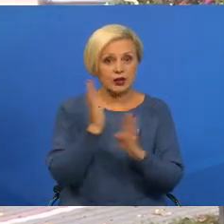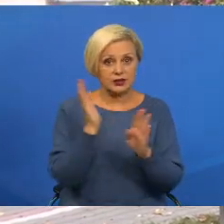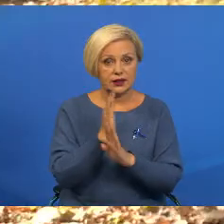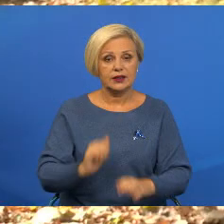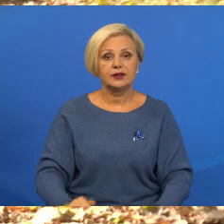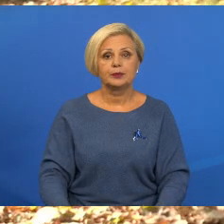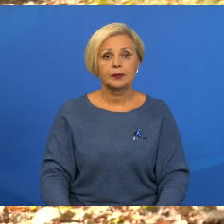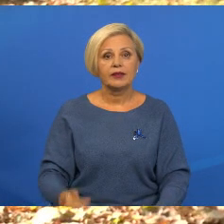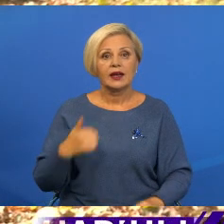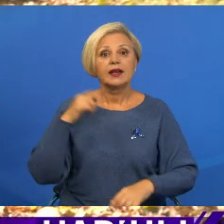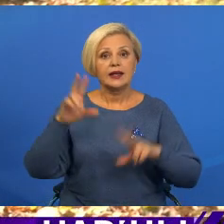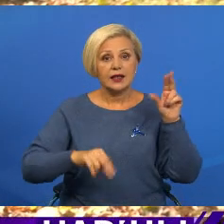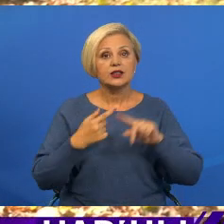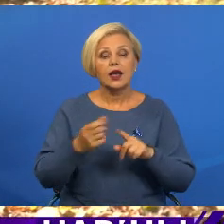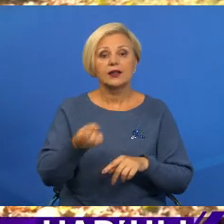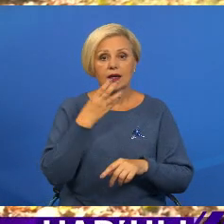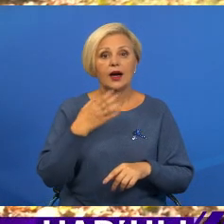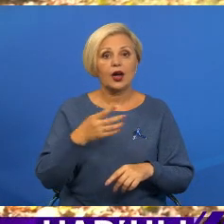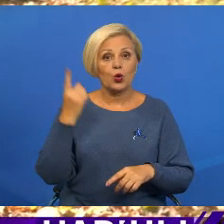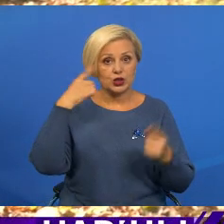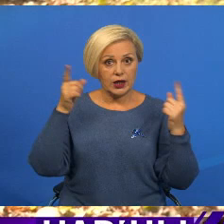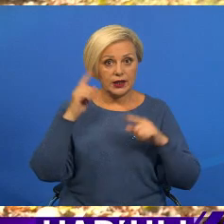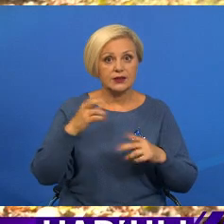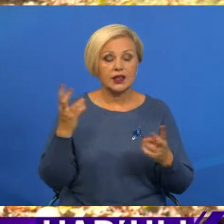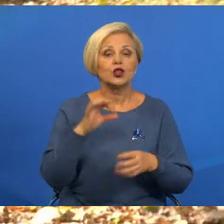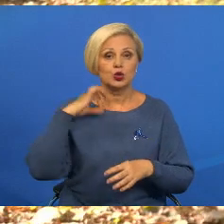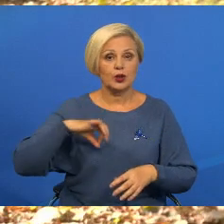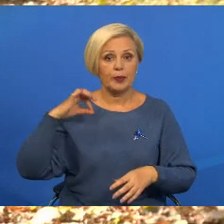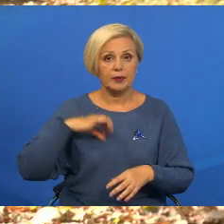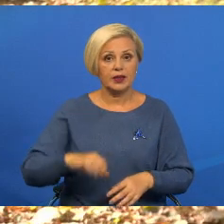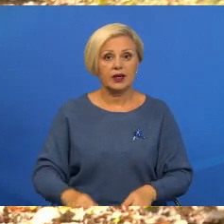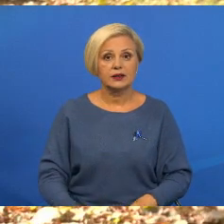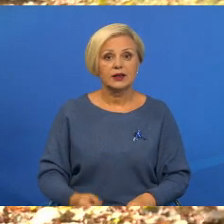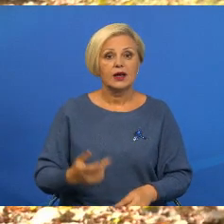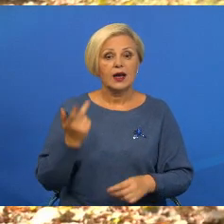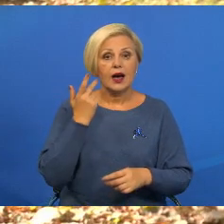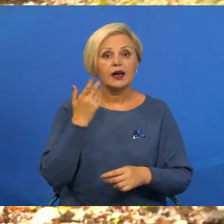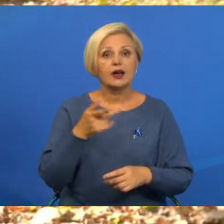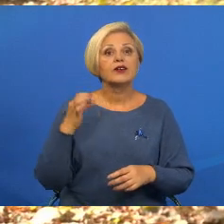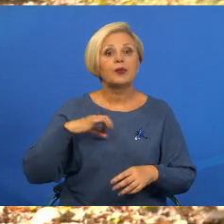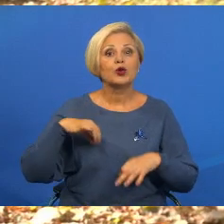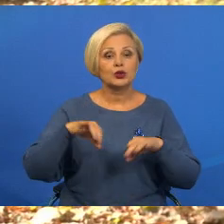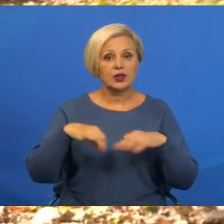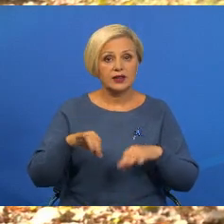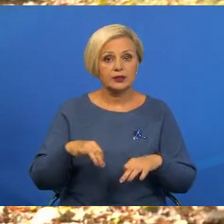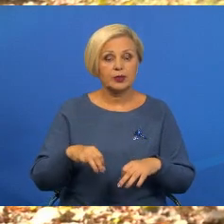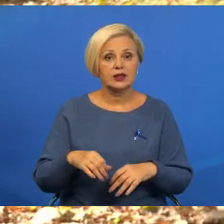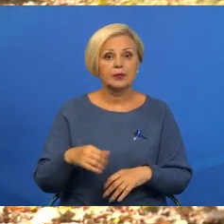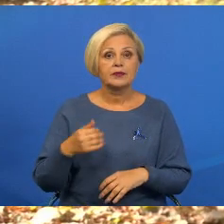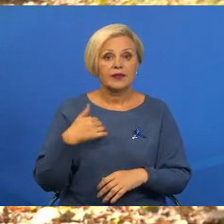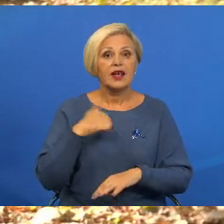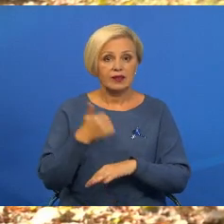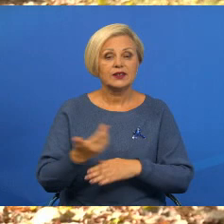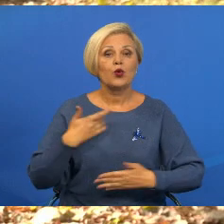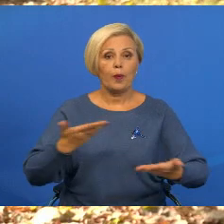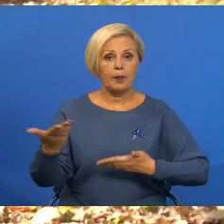Я считаю, что это хорошая идея и это нужно применять. Отлично. А каким транспортом вы пользуетесь? В основном